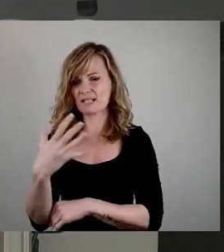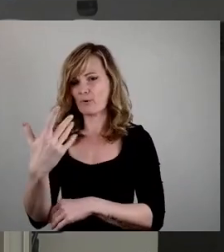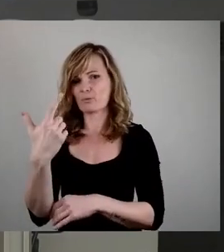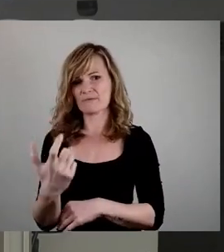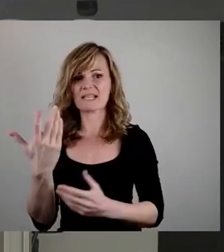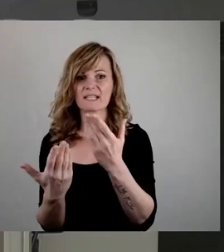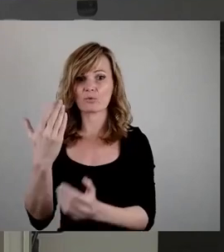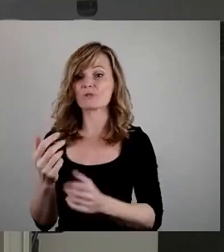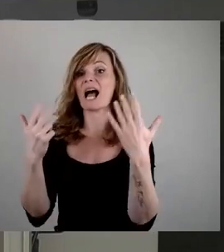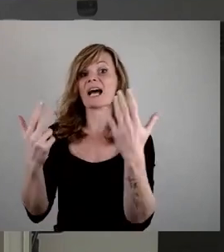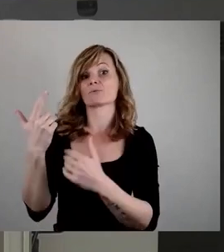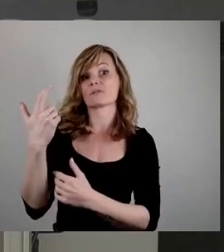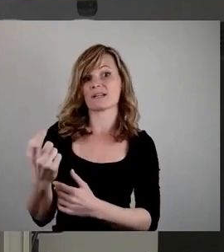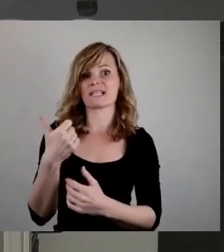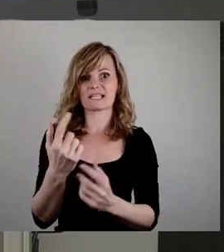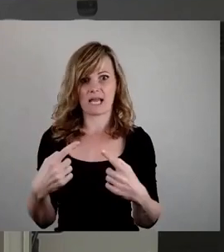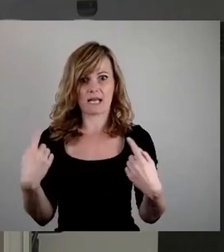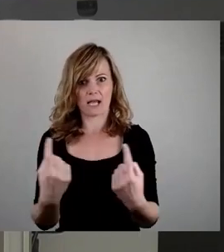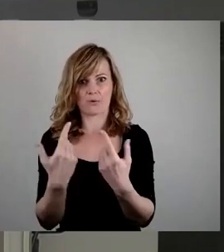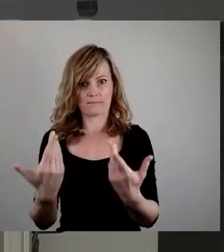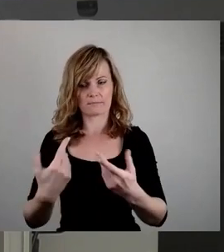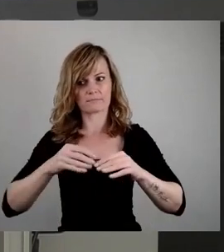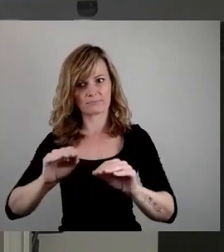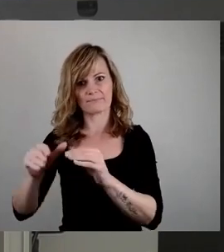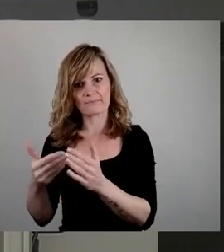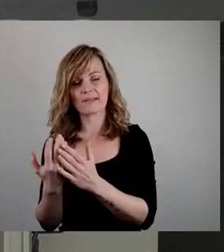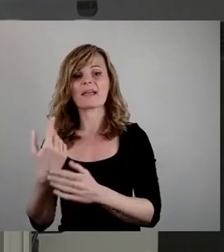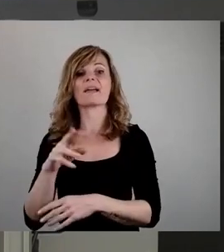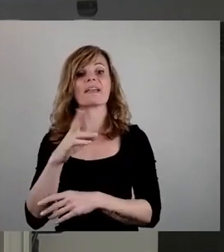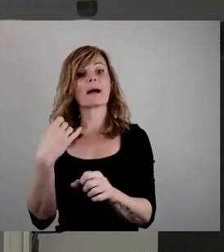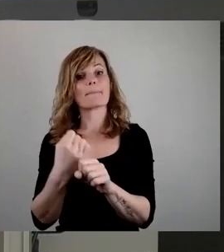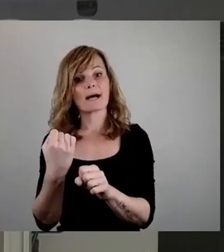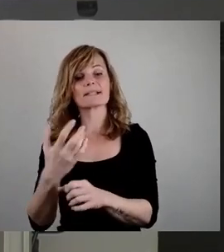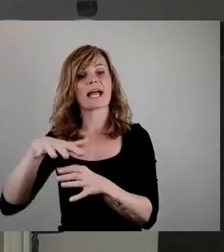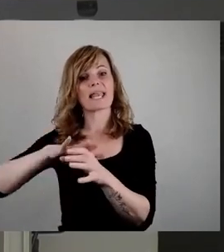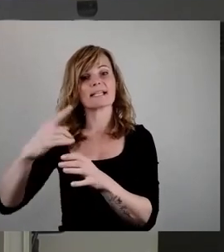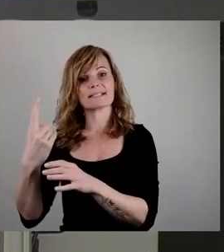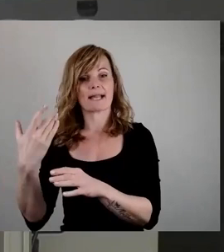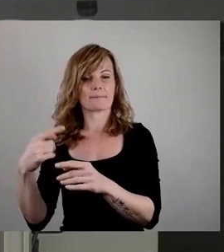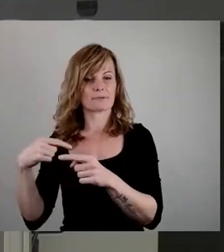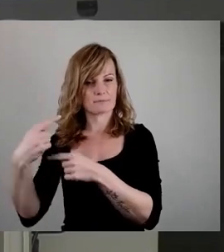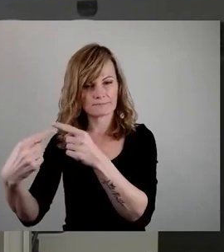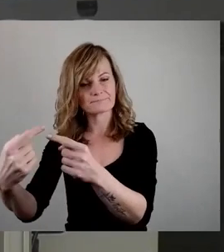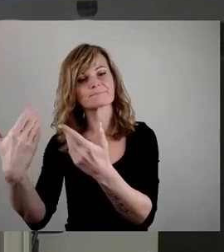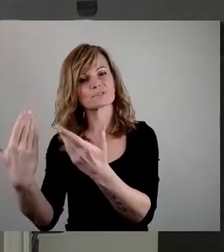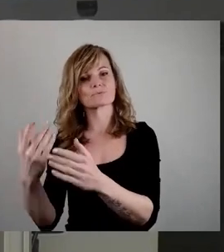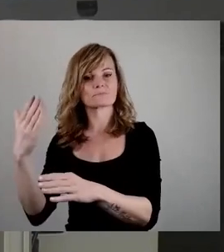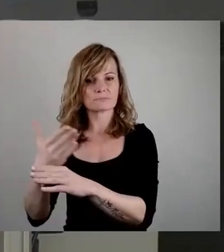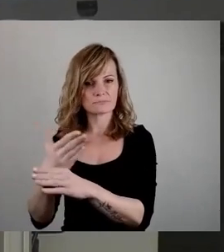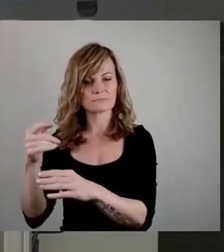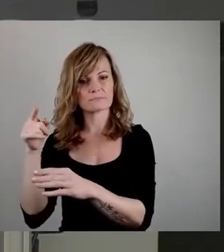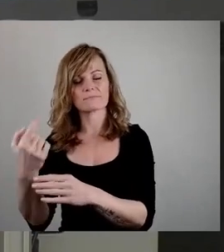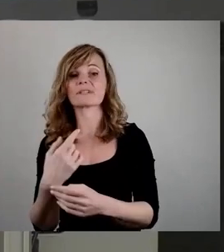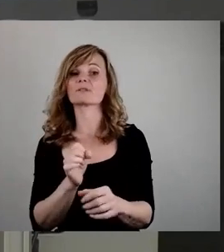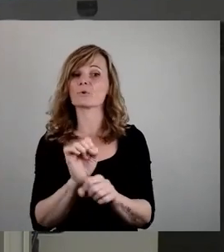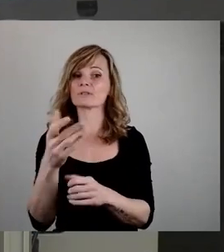gar 28 in einem Raum. Das muss durch das Land vollzogen werden. Aber dennoch ist es zentral, diese Forderung